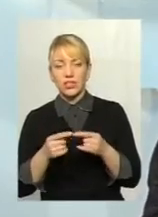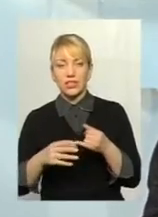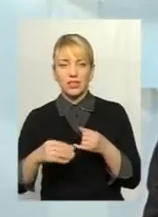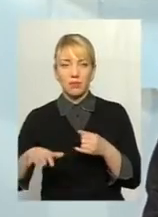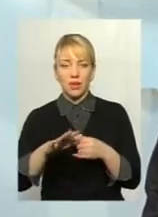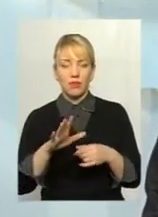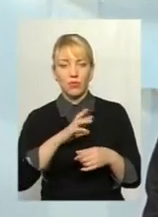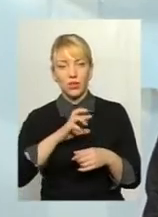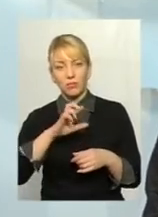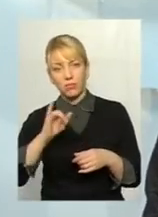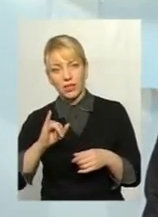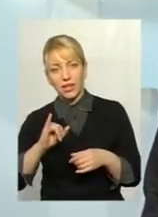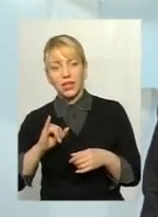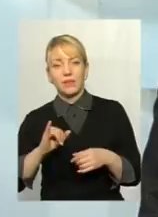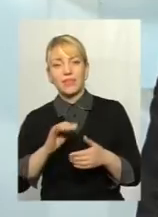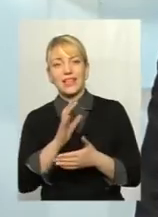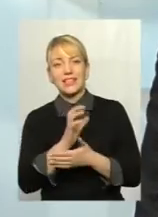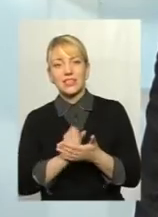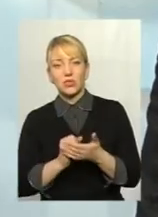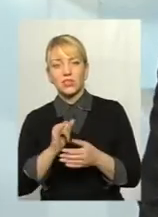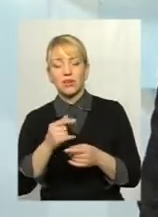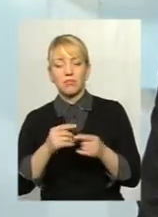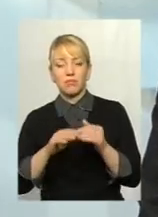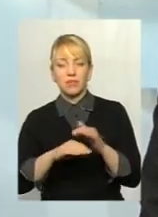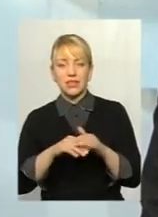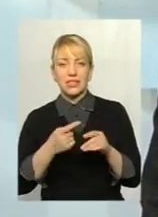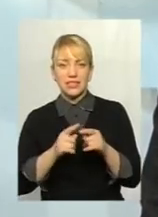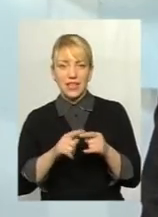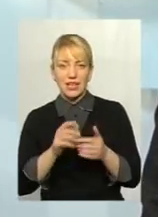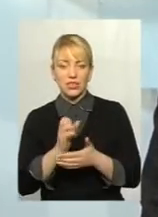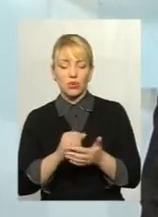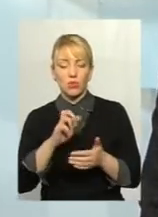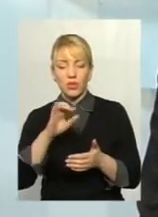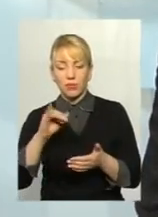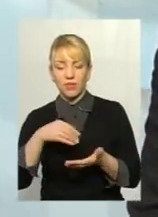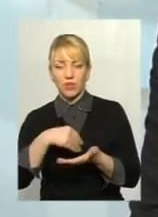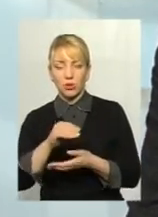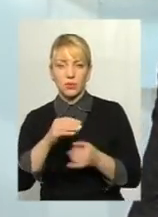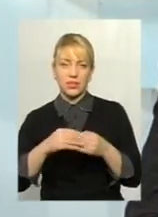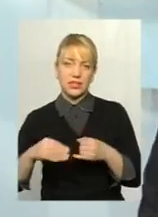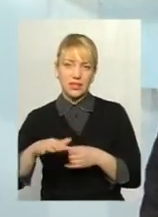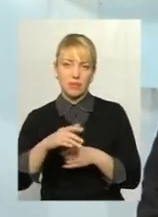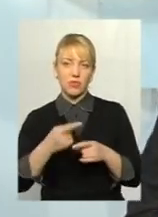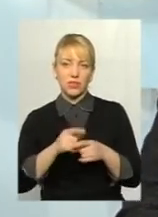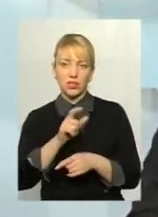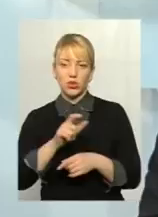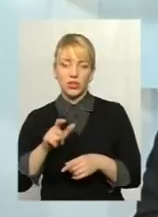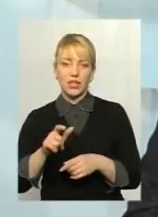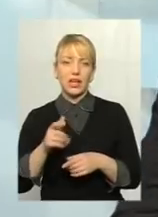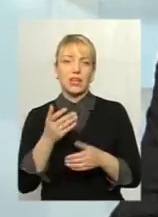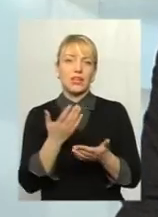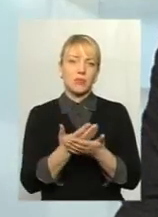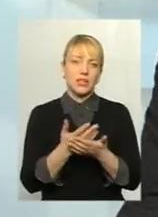вони мали би ресурс, і під цей ресурс вони могли б і викупити землі, в тому числі і тих людей, які, ну є, сталася така ситуація, нема